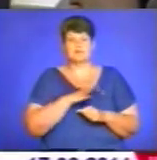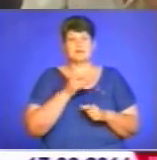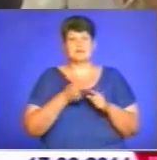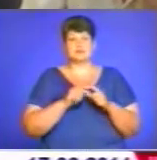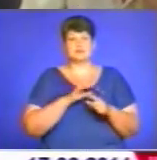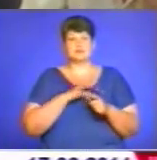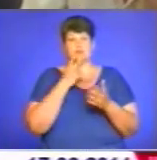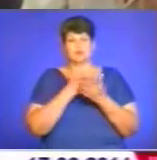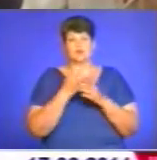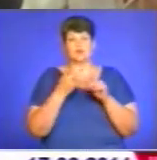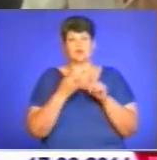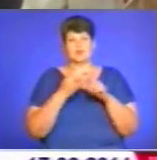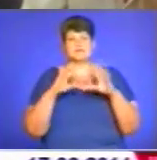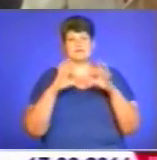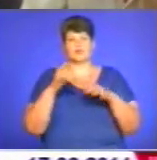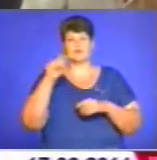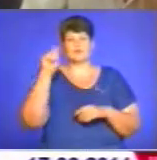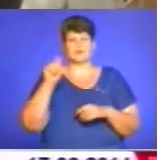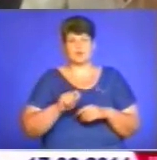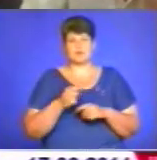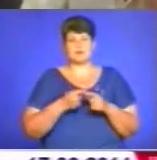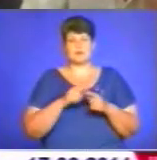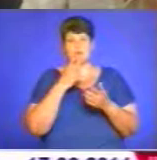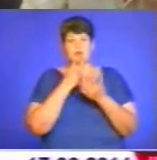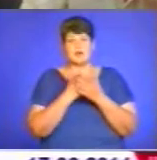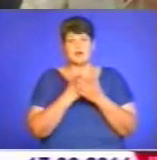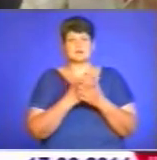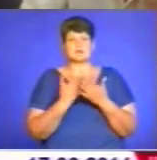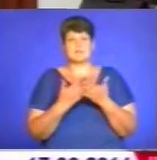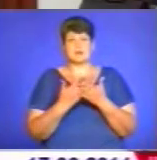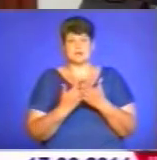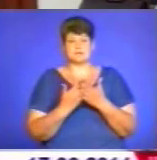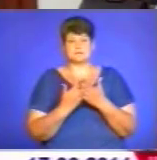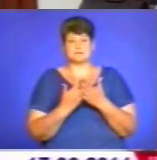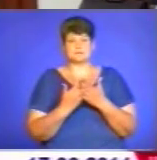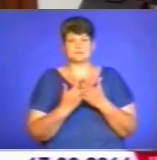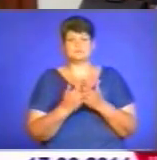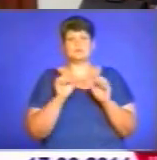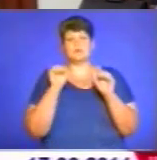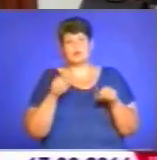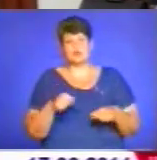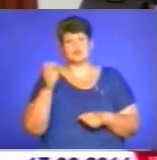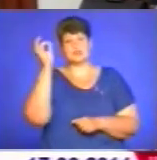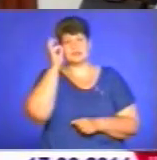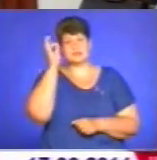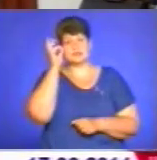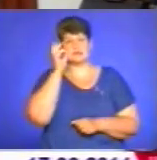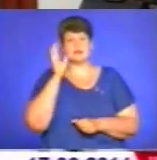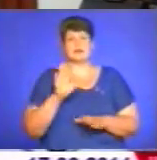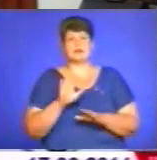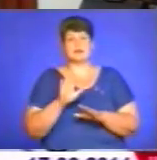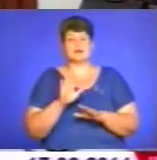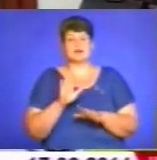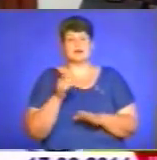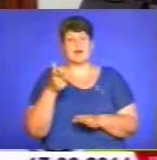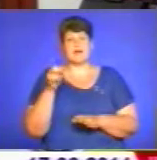світової війни, наводить приклад доктор історичних наук Микола Бермак. Можна згадати і Геббельса з Гітлером, які